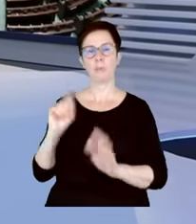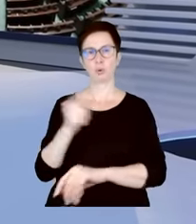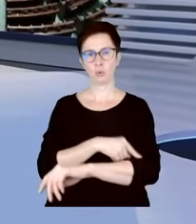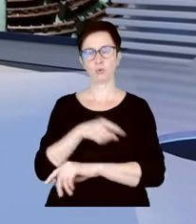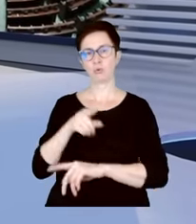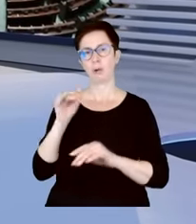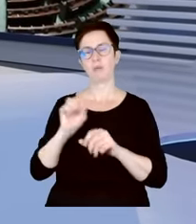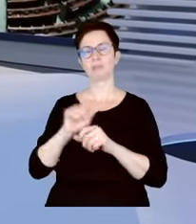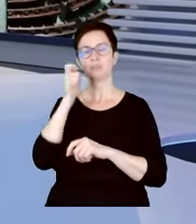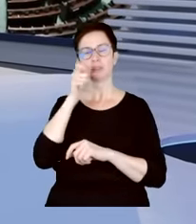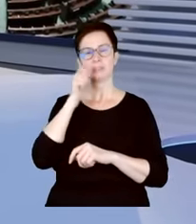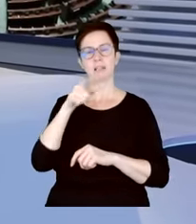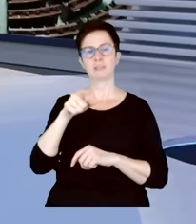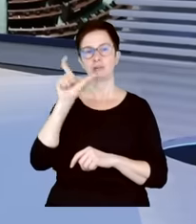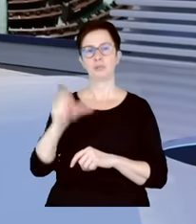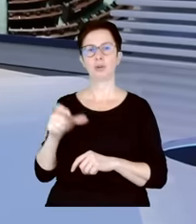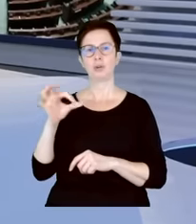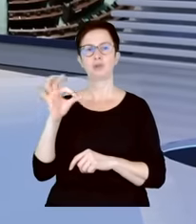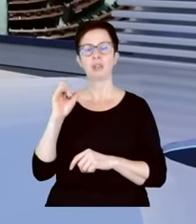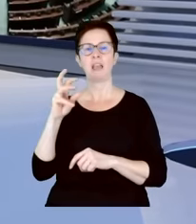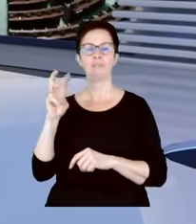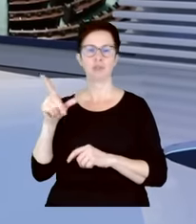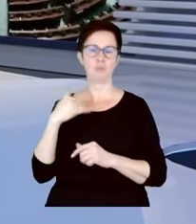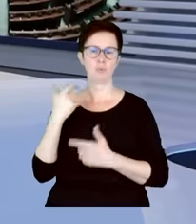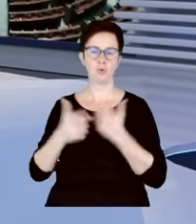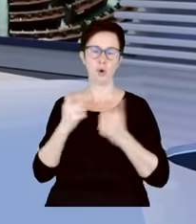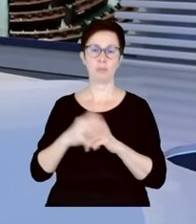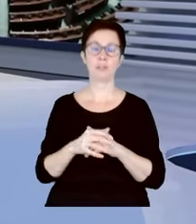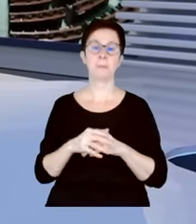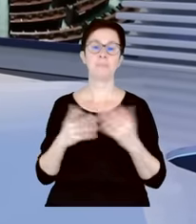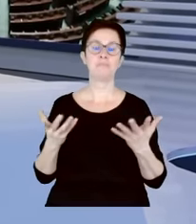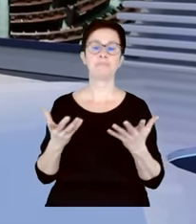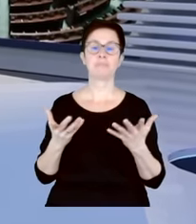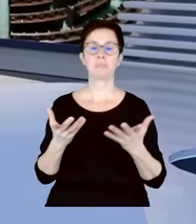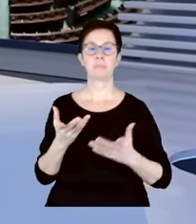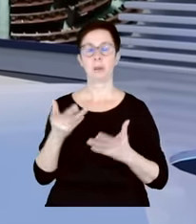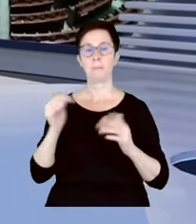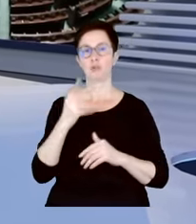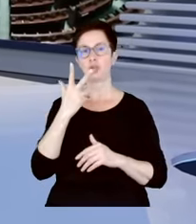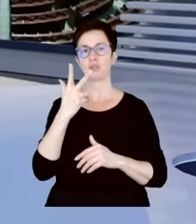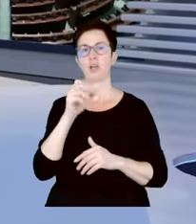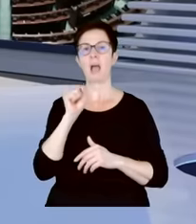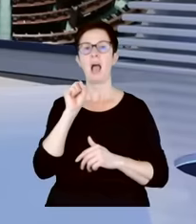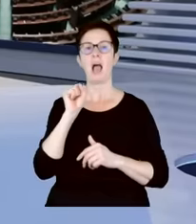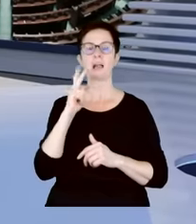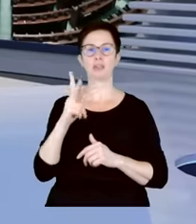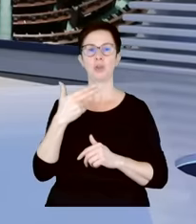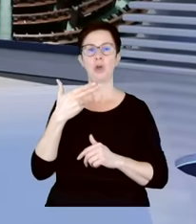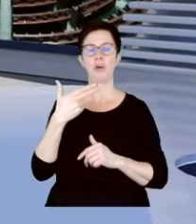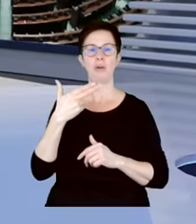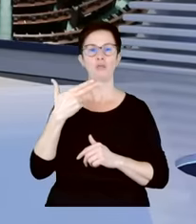ministra Sienkiewicza. Zaskakujące, jak w 107 minut można sporządzić trzy akty notarialne. Pani mecenas,